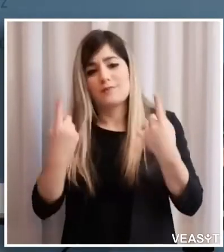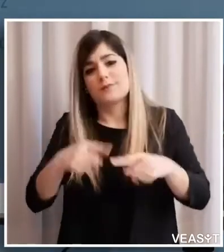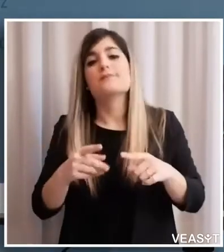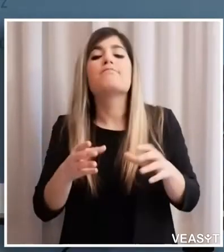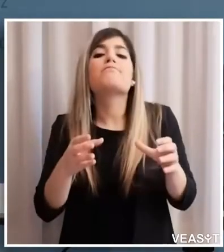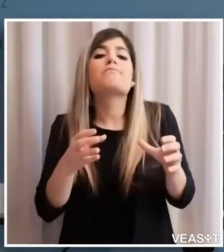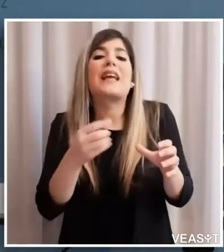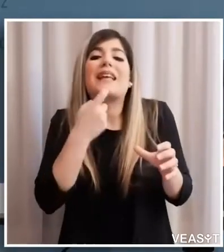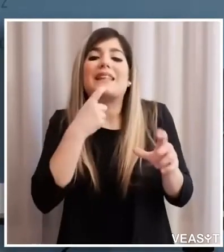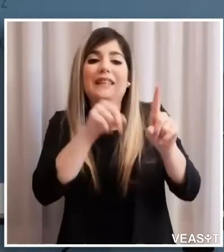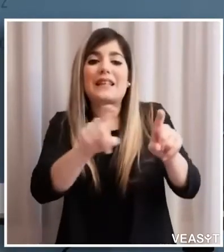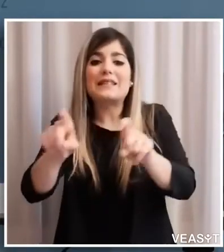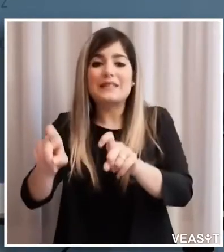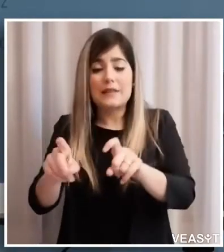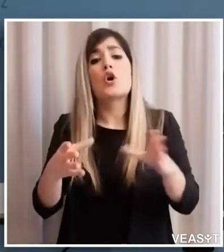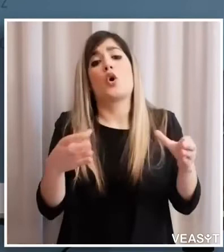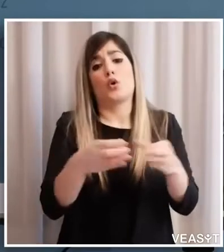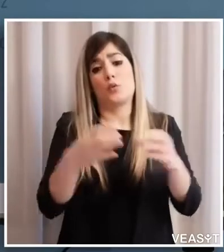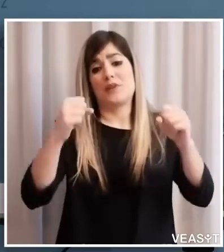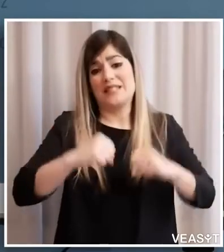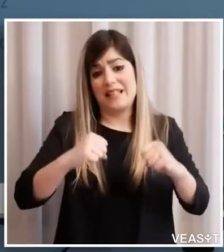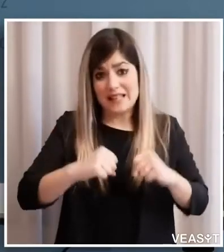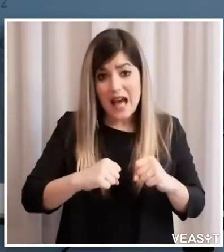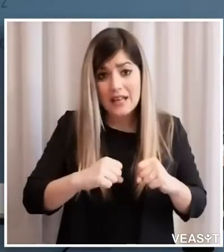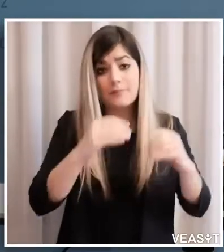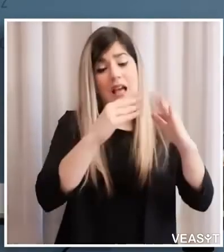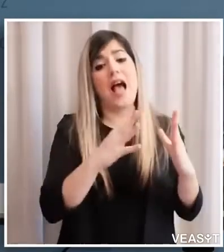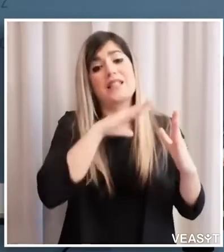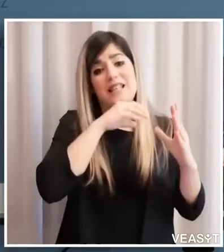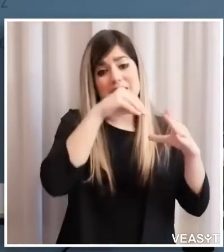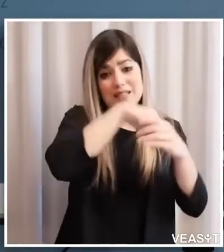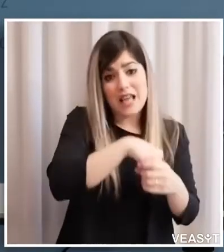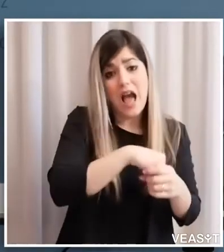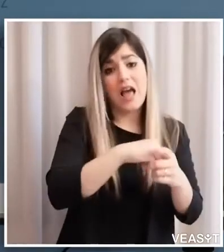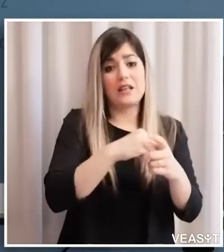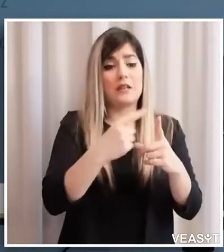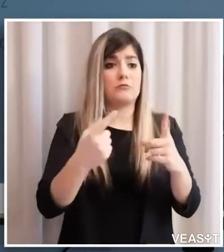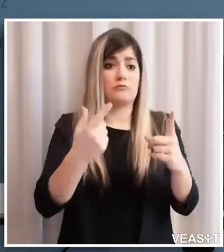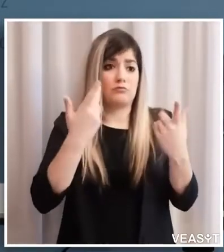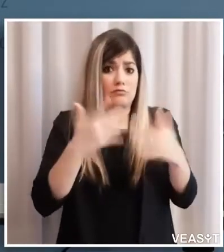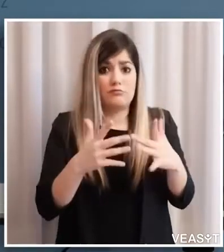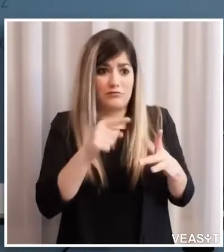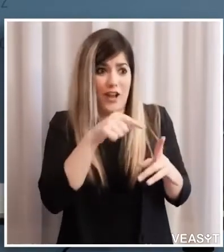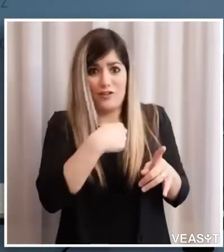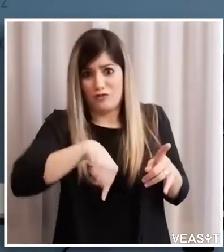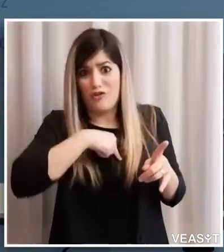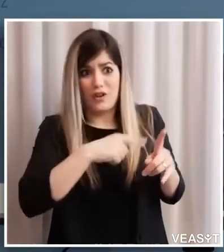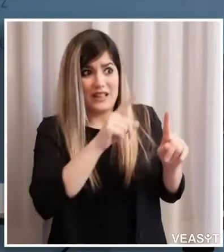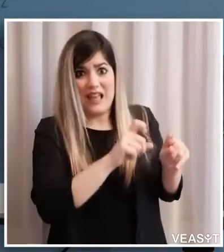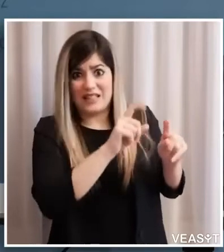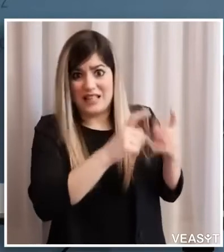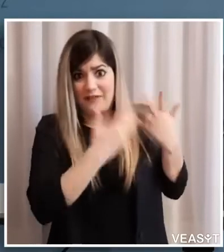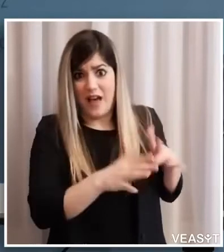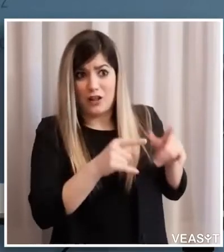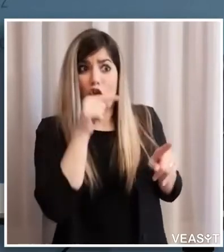case prevenziani ma anche le persone che sono lì qual è la situazione lì abbiamo già effettuati tantissimi test PCR ormai la metà di tutte